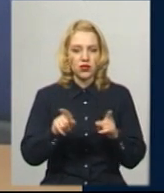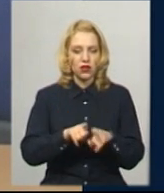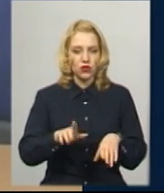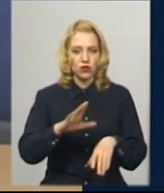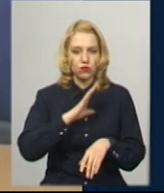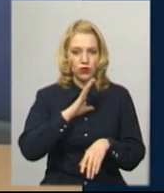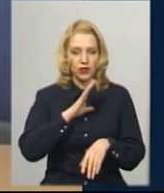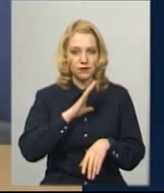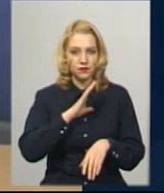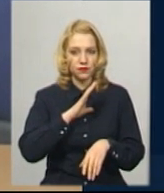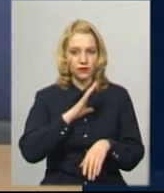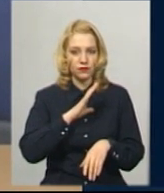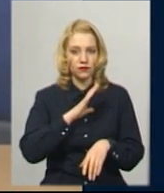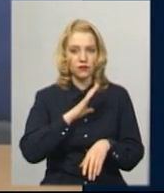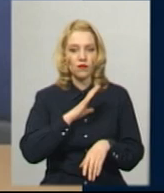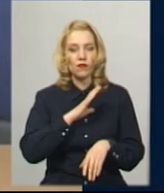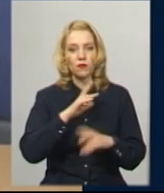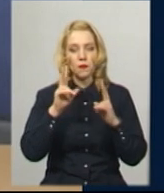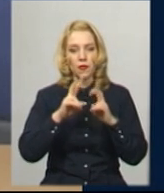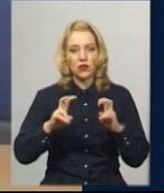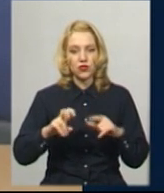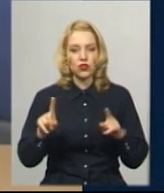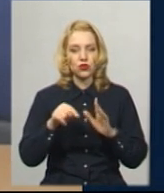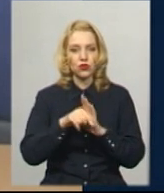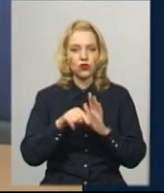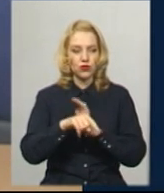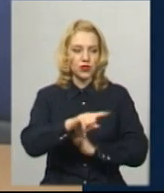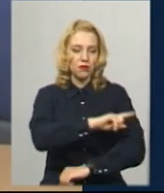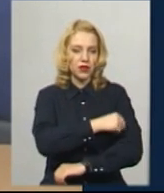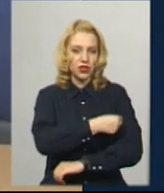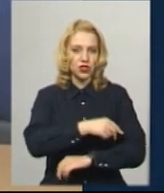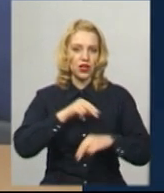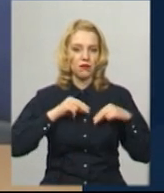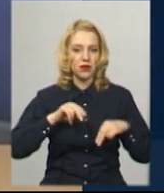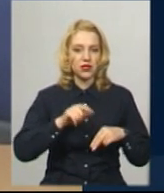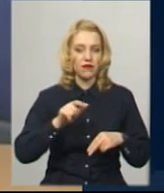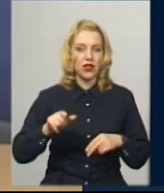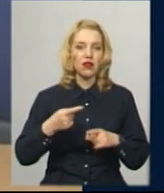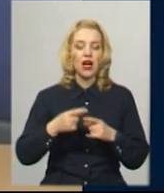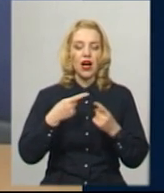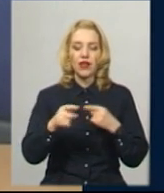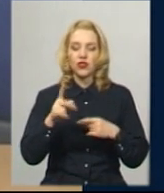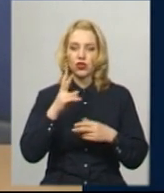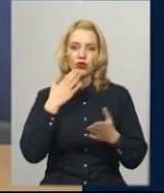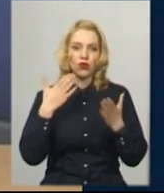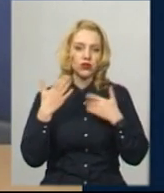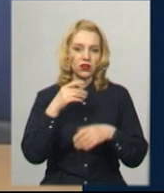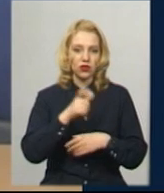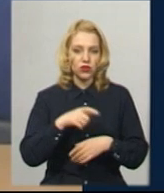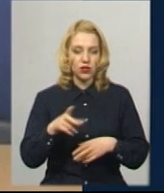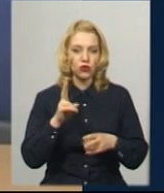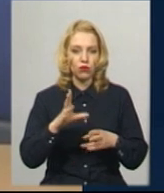досліджені, якщо це стосується медичних працівників. Щодо інших контактних осіб,